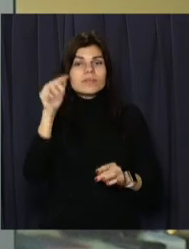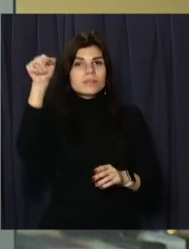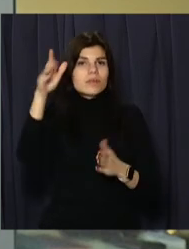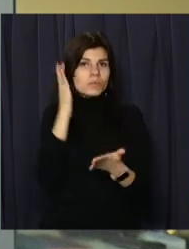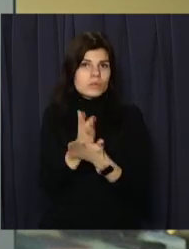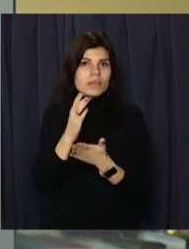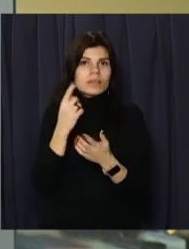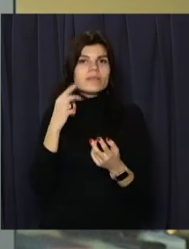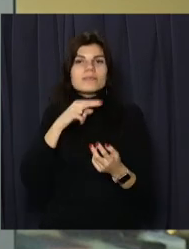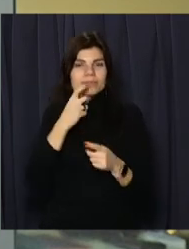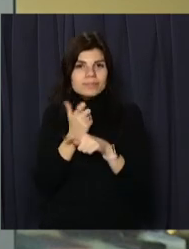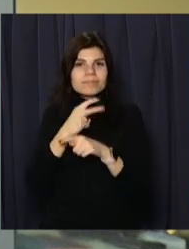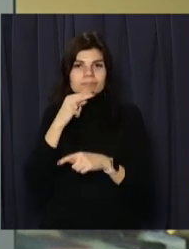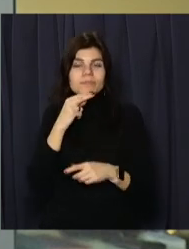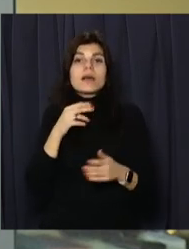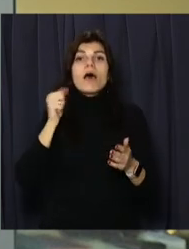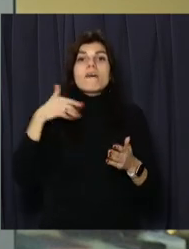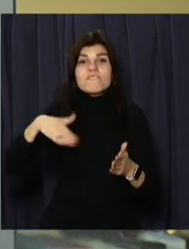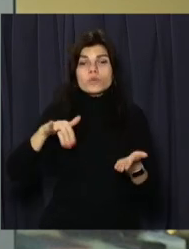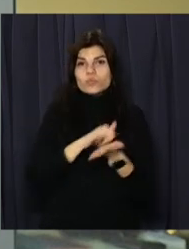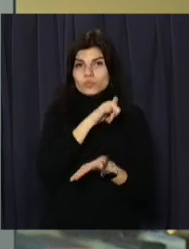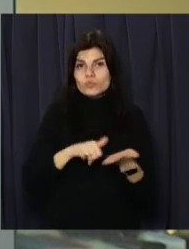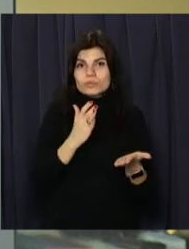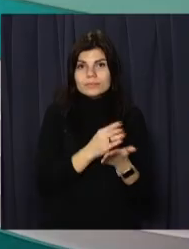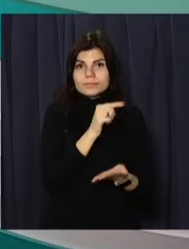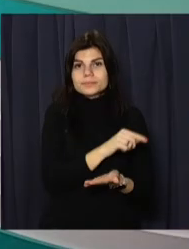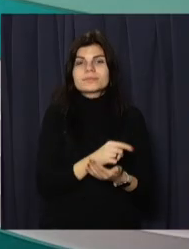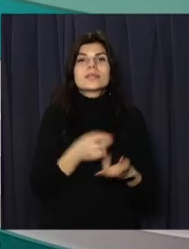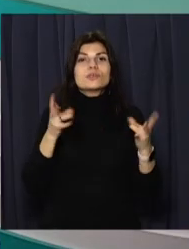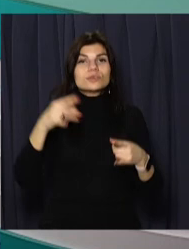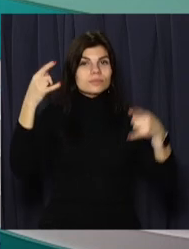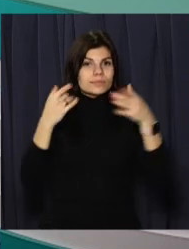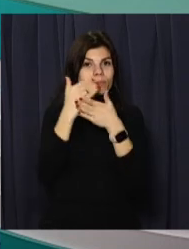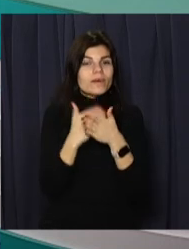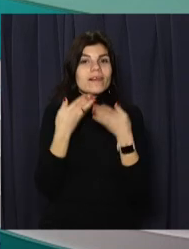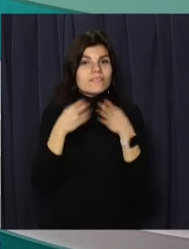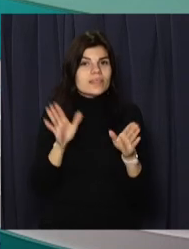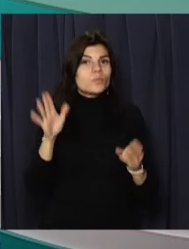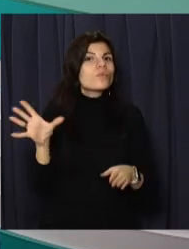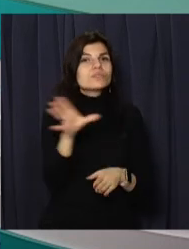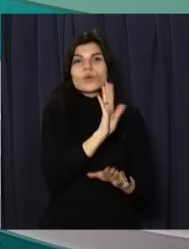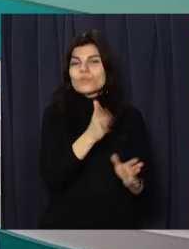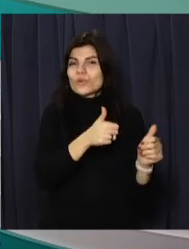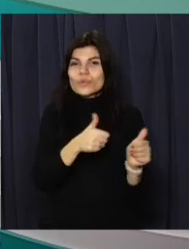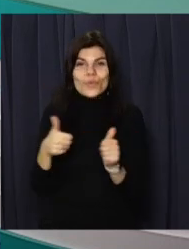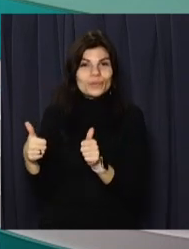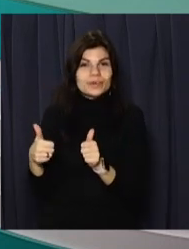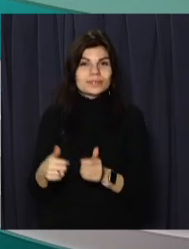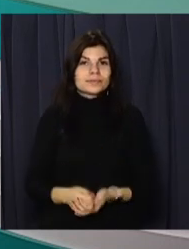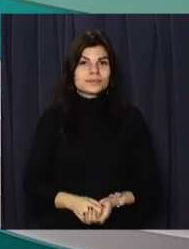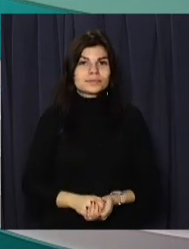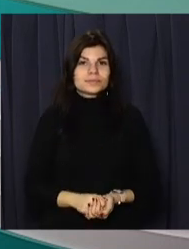.media. Сюжети переглядайте на нашому ютуб-каналі. Залишайтесь з відкритим та нехай все у вас буде добре.